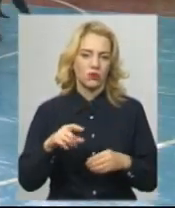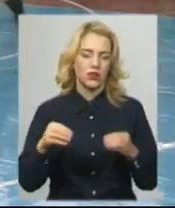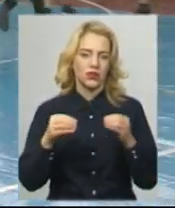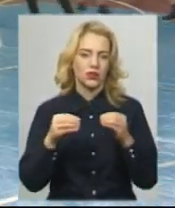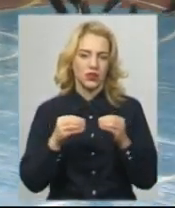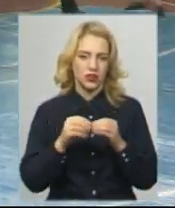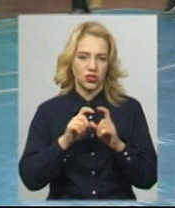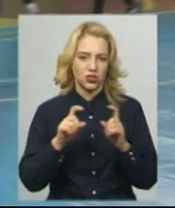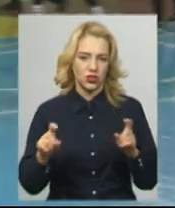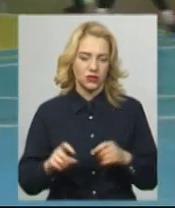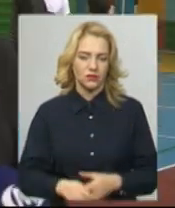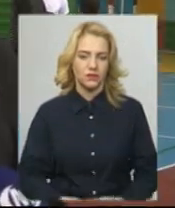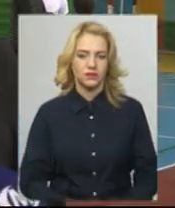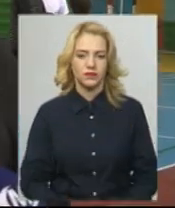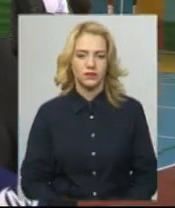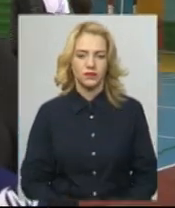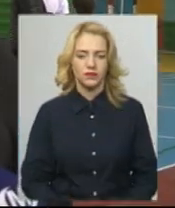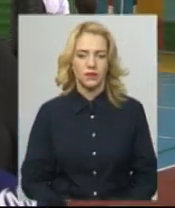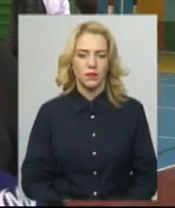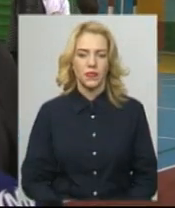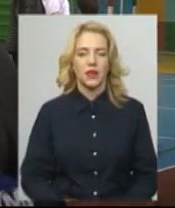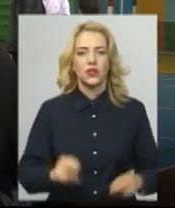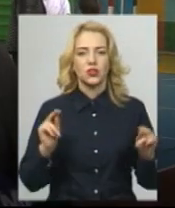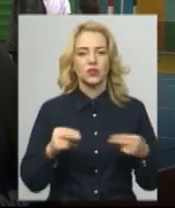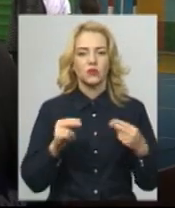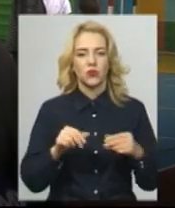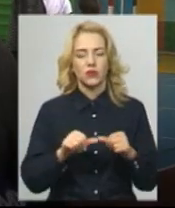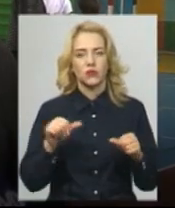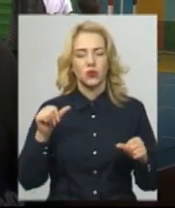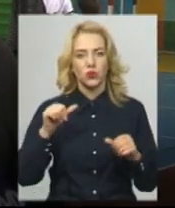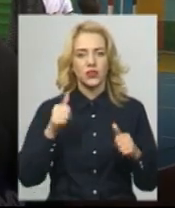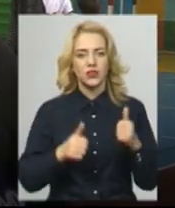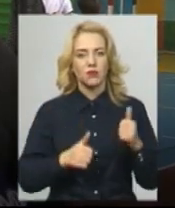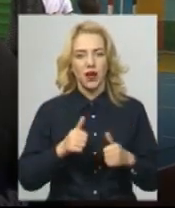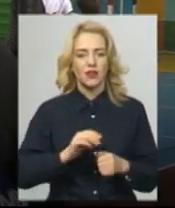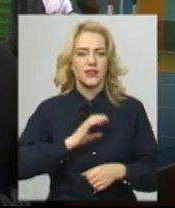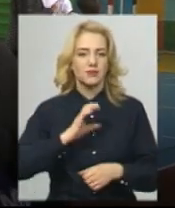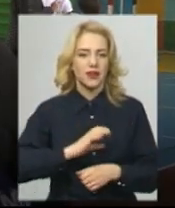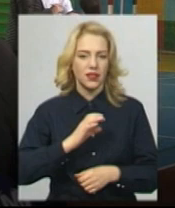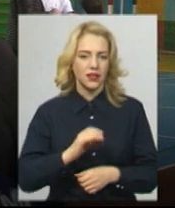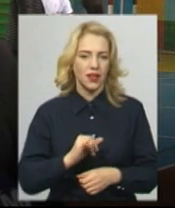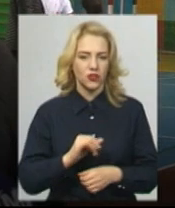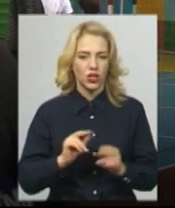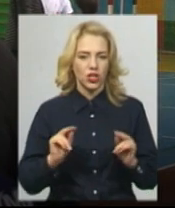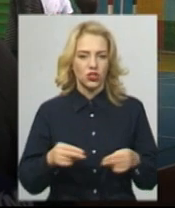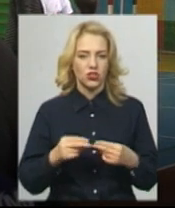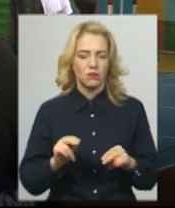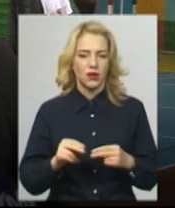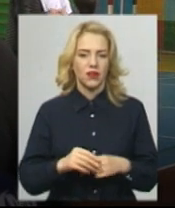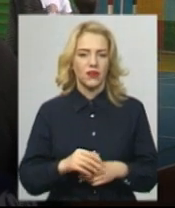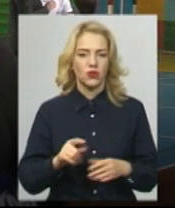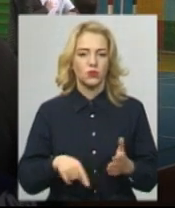федерації регби Сергій Щербанюк. Чемпіон минулих змагань і Спартакіади, і чемпіонату